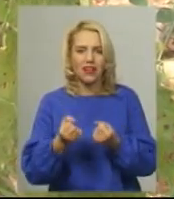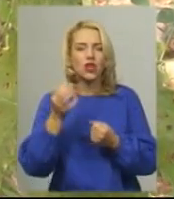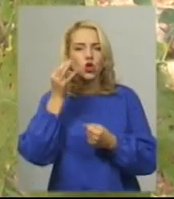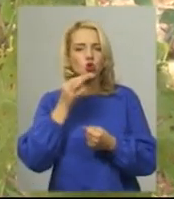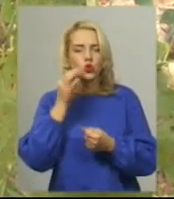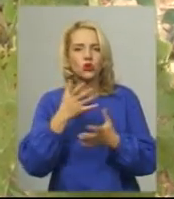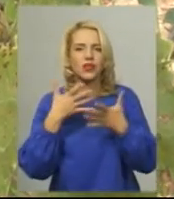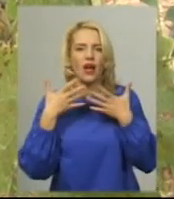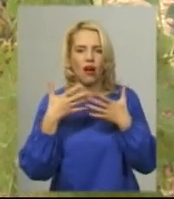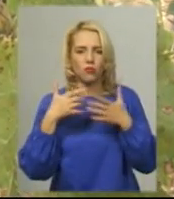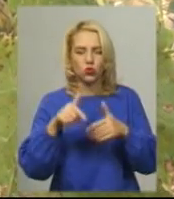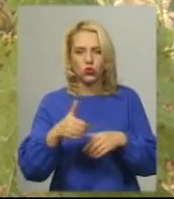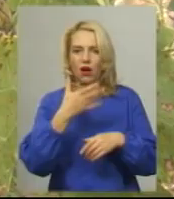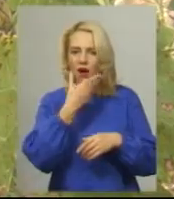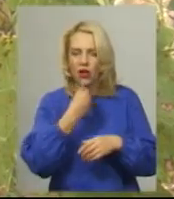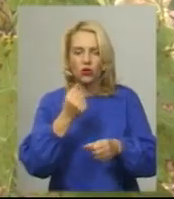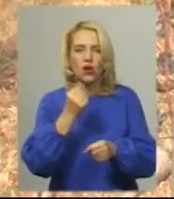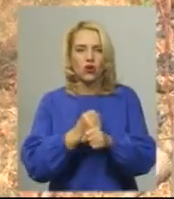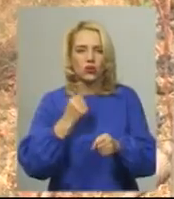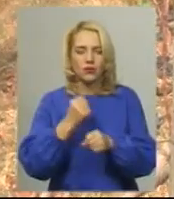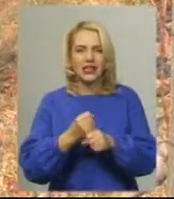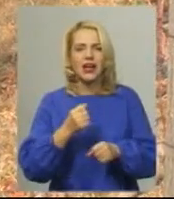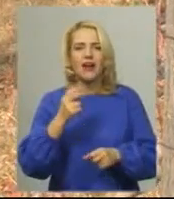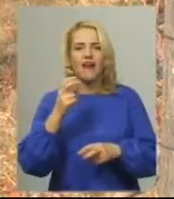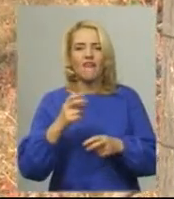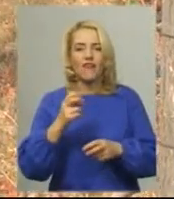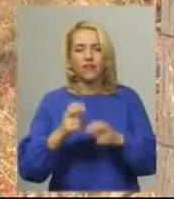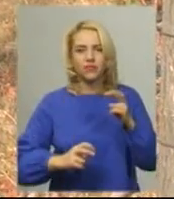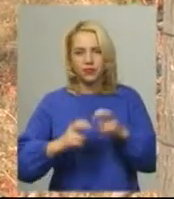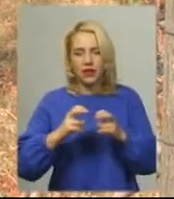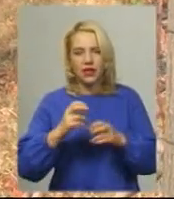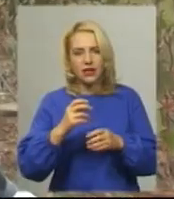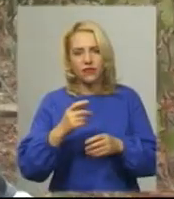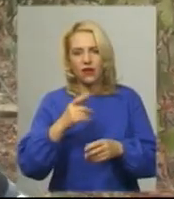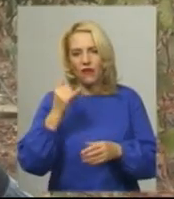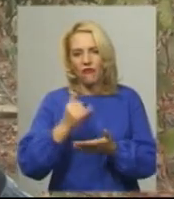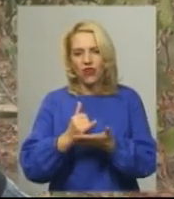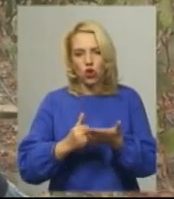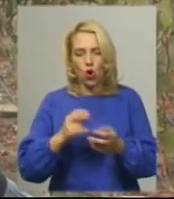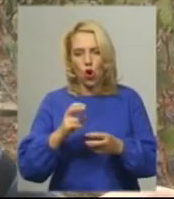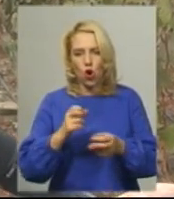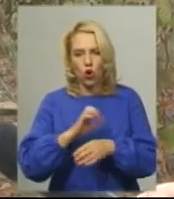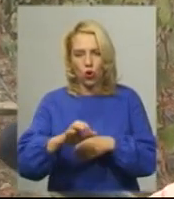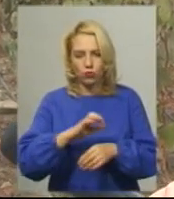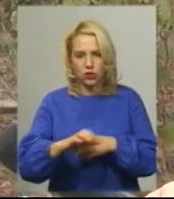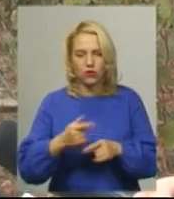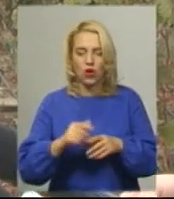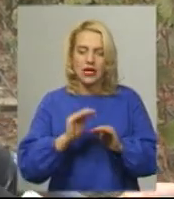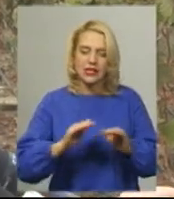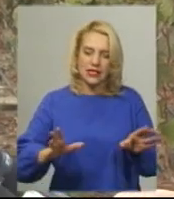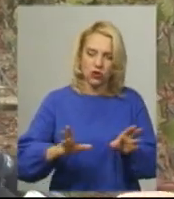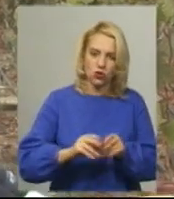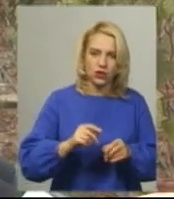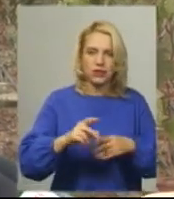дуже добре розвивати виноробство. Ми співпрацюємо з нашою громадою, допомагаємо школам і садочкам, опікуємось монастирем, прибираємо,